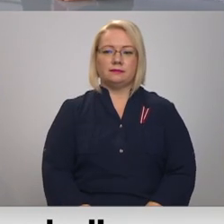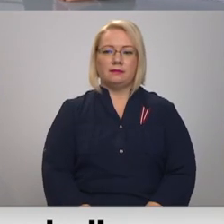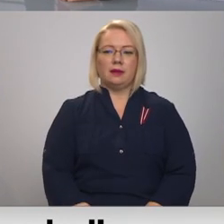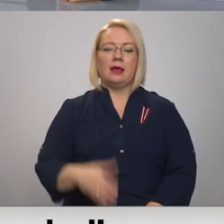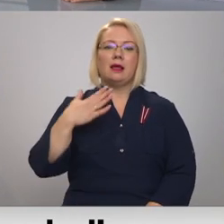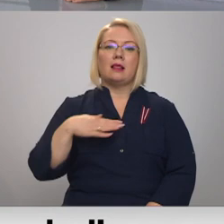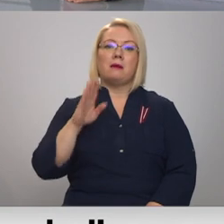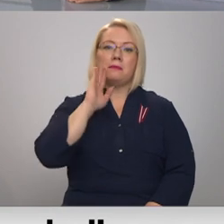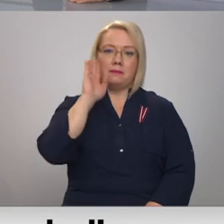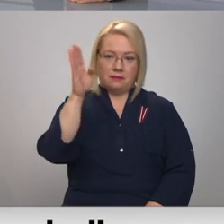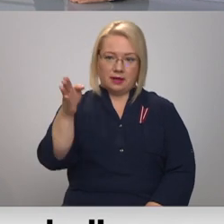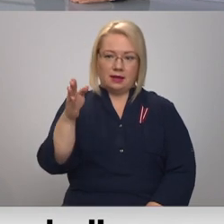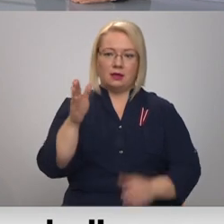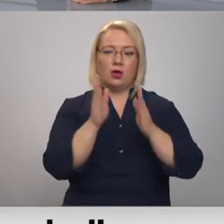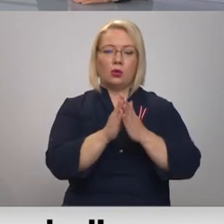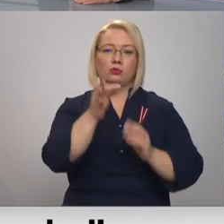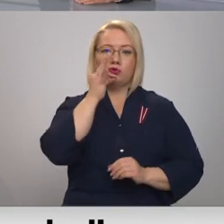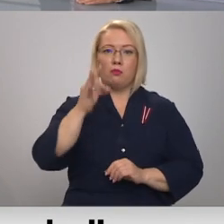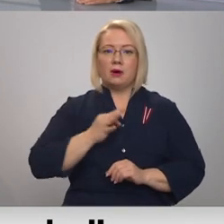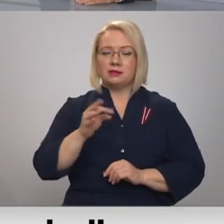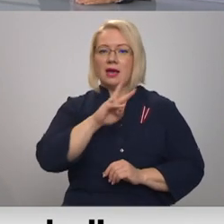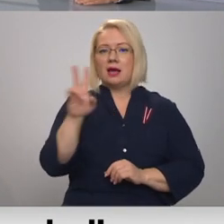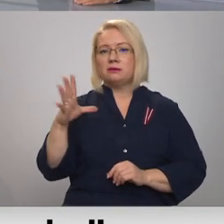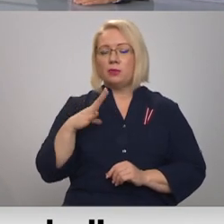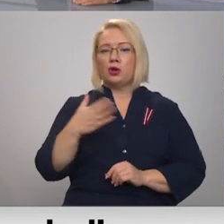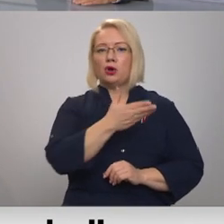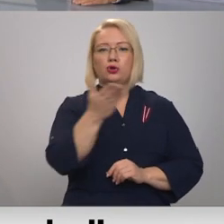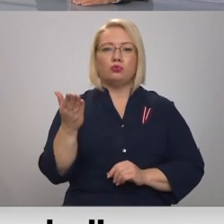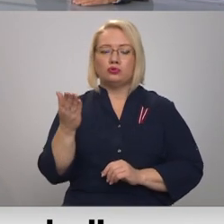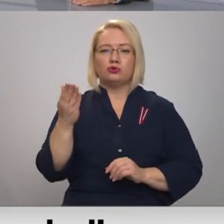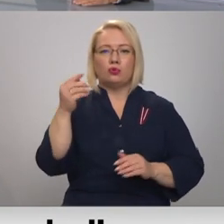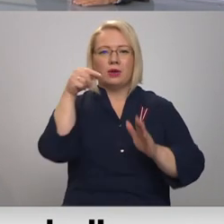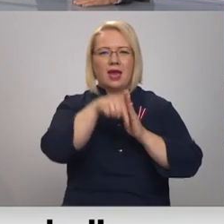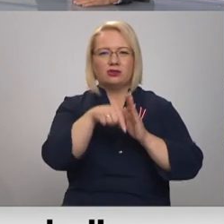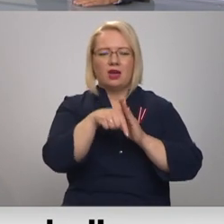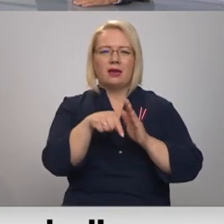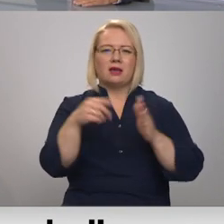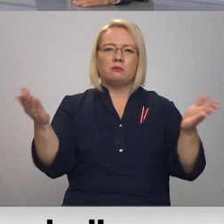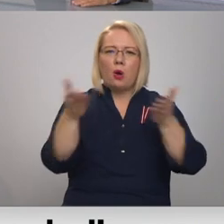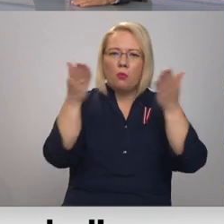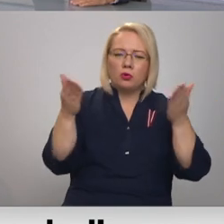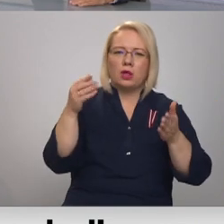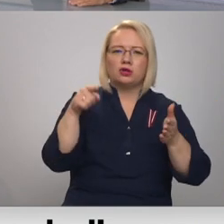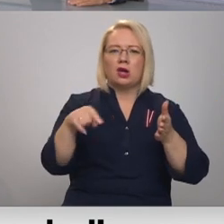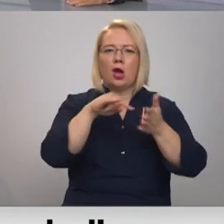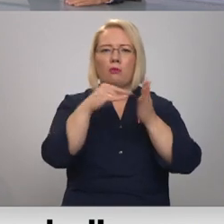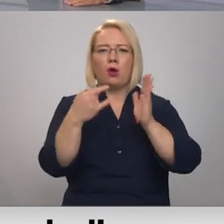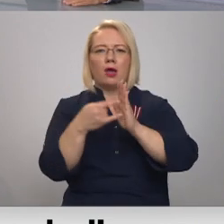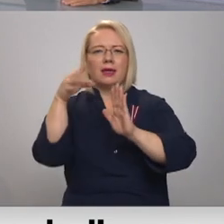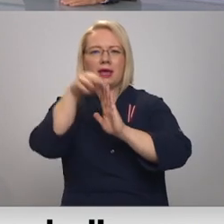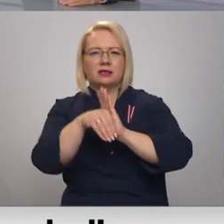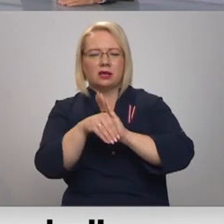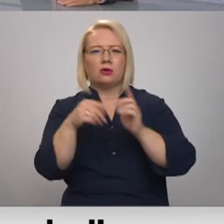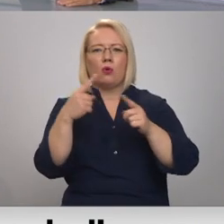Labrīt! Labrīt! Sagat, lūdzu, kas bija tas jūsu iekšējais pamudinājums šajā projektā iesaistīties un